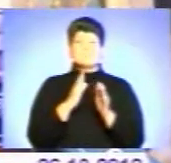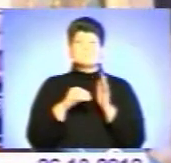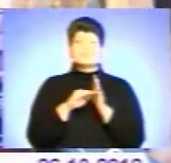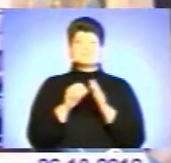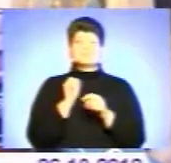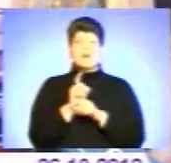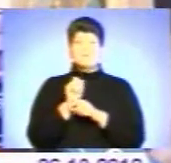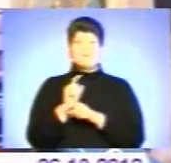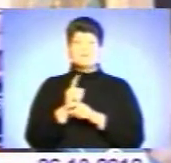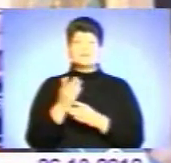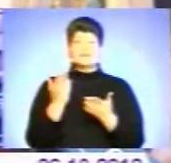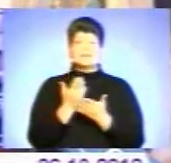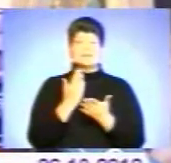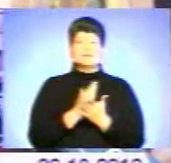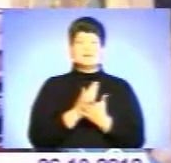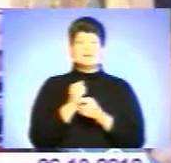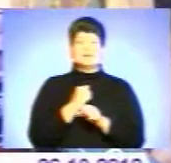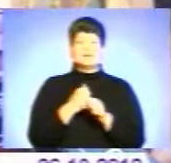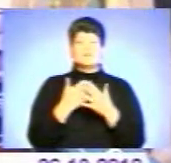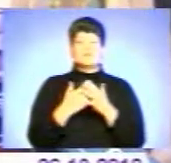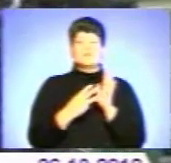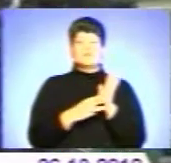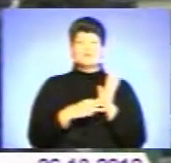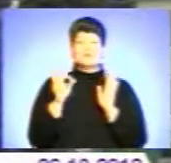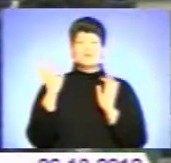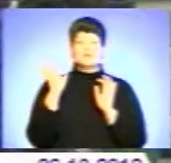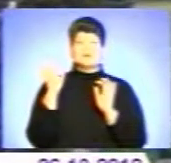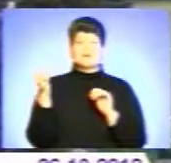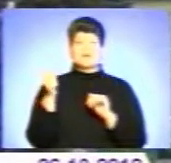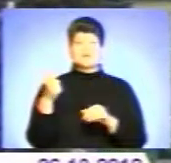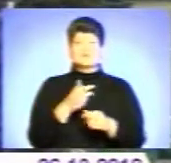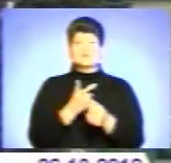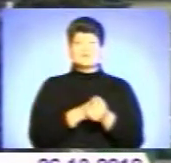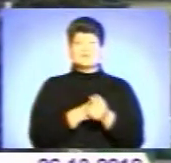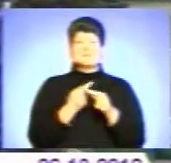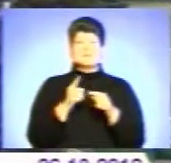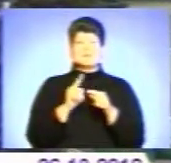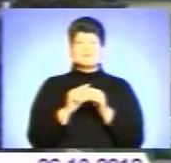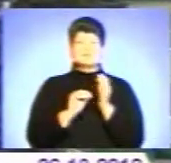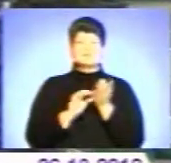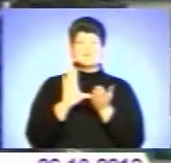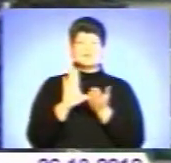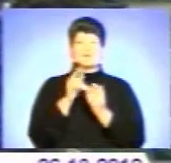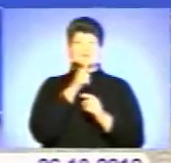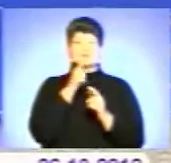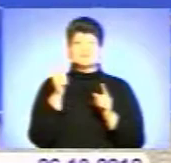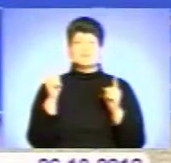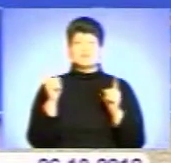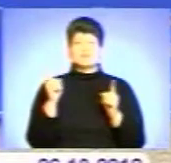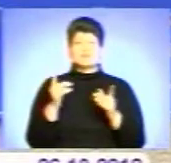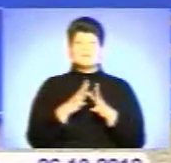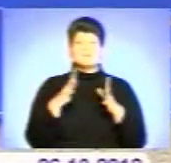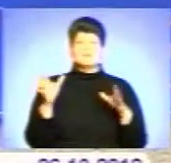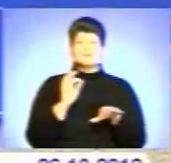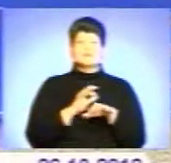аптека, де буде вакцина, ціна близько 80 гривень. Такий ріст медики називають сезонним. Більше половини хворих – неповнолітні.